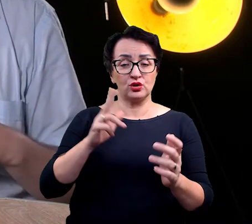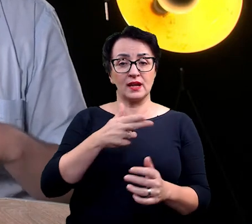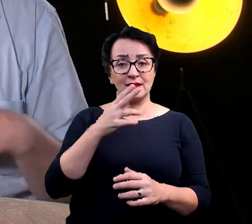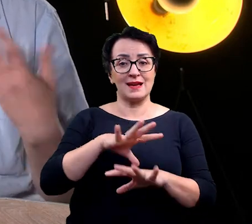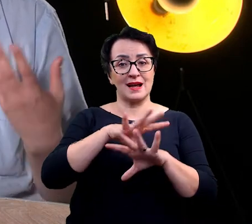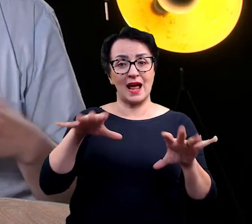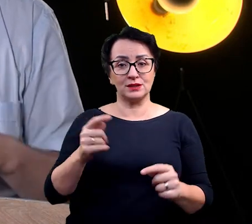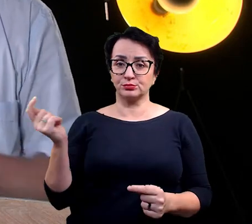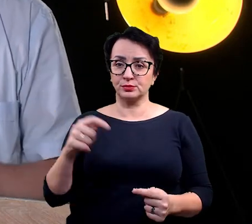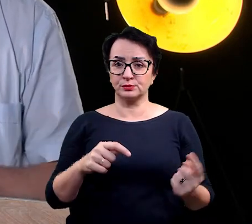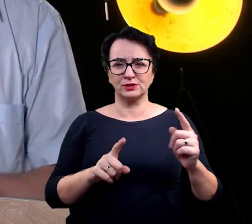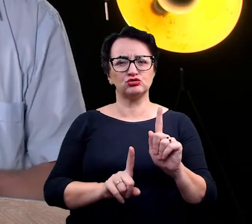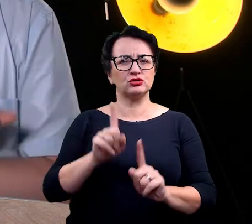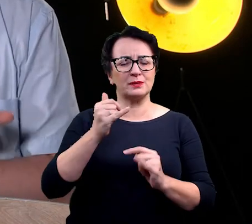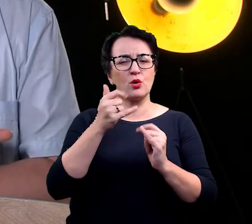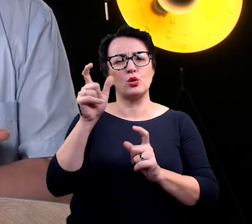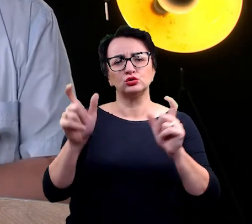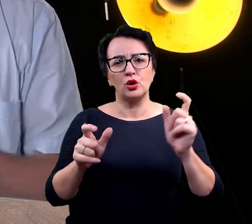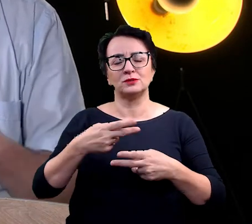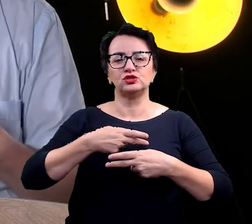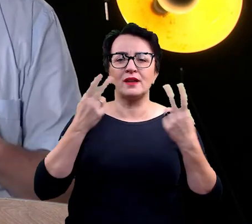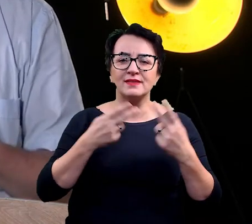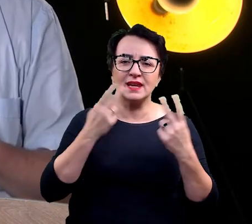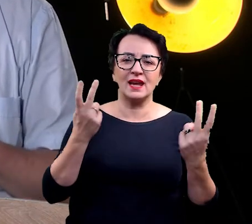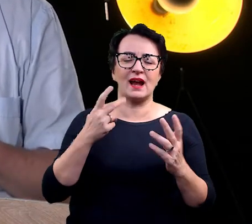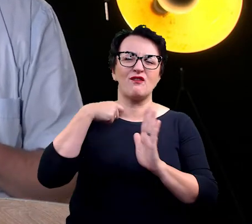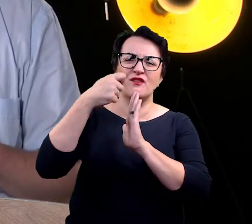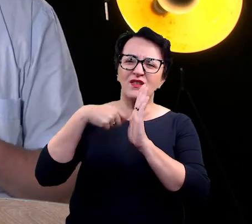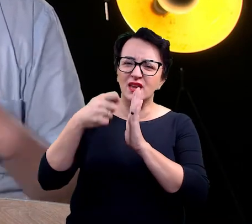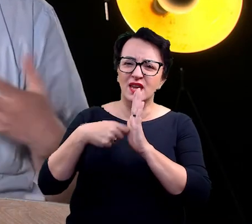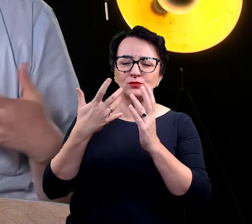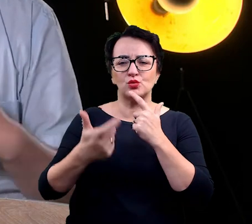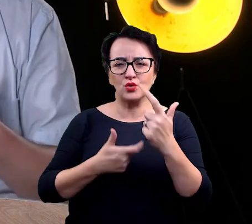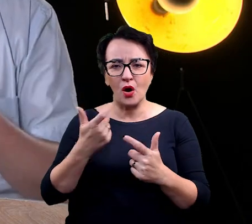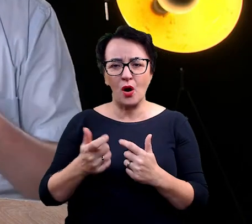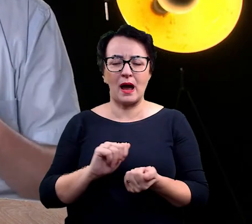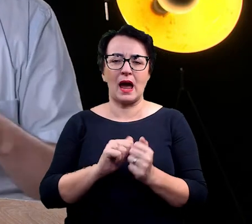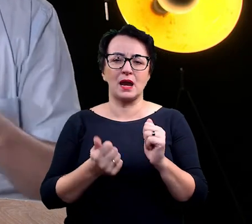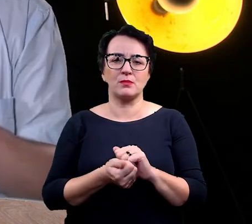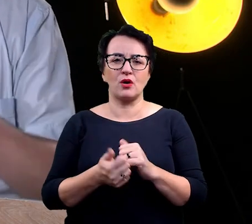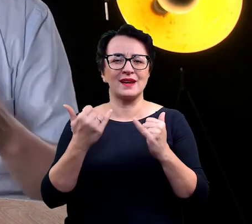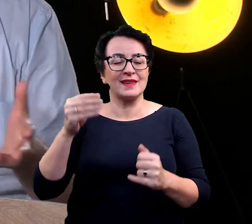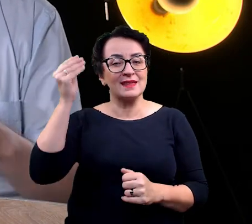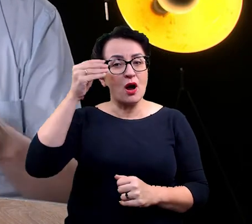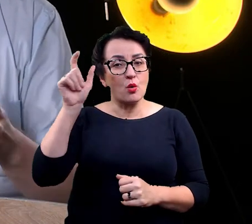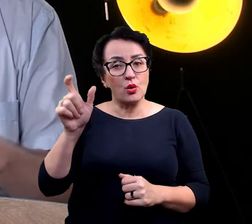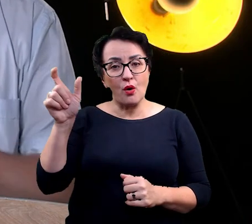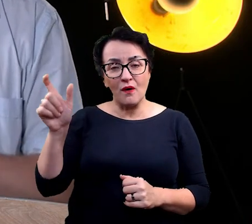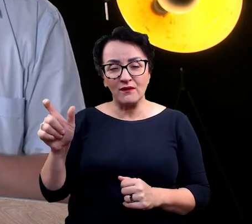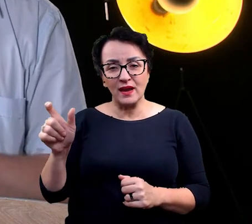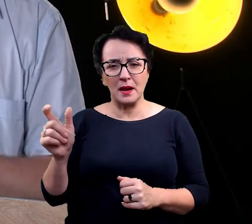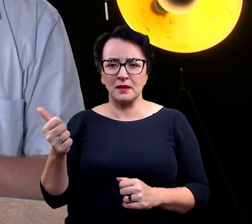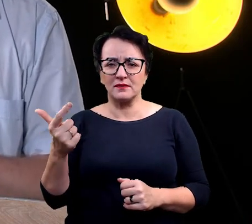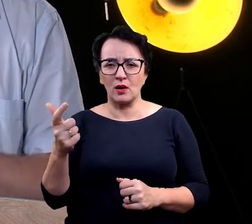osoby różnego rodzaju dziennikarze, którzy chcą nakręcić film o Surcei, albo jacyś nie naukowcy, których niewielkiej liczbie jedna, dwie osoby